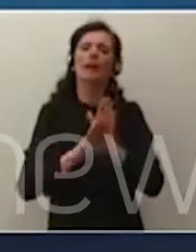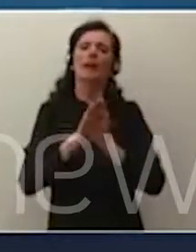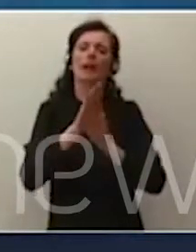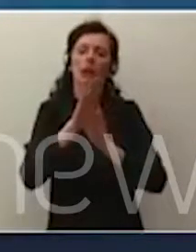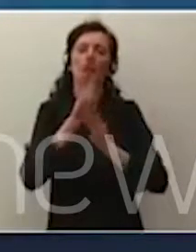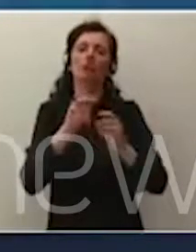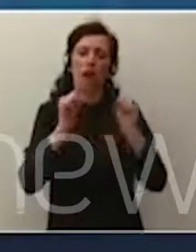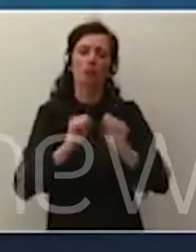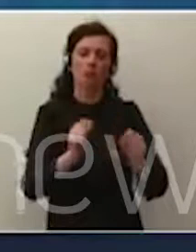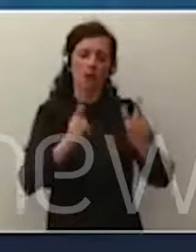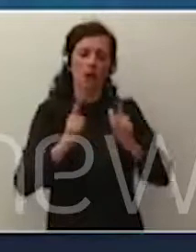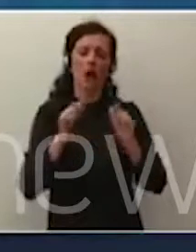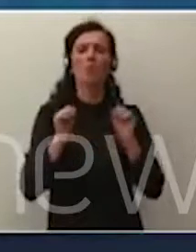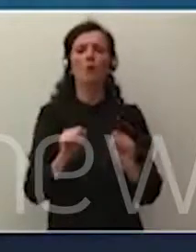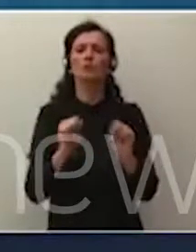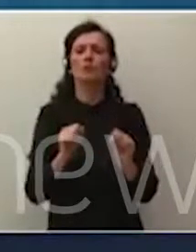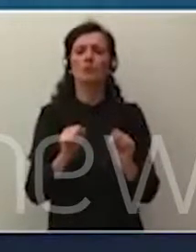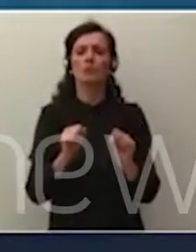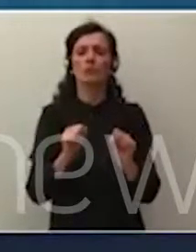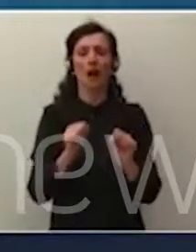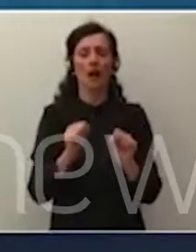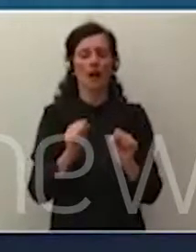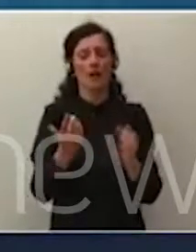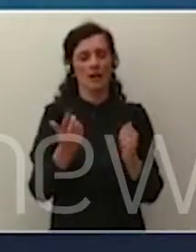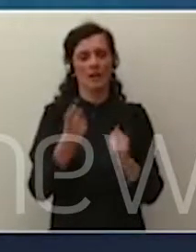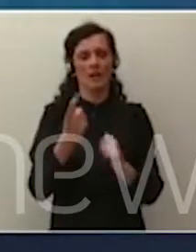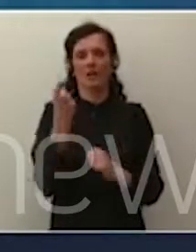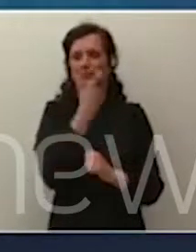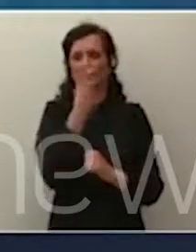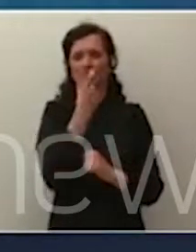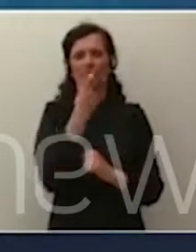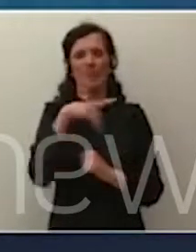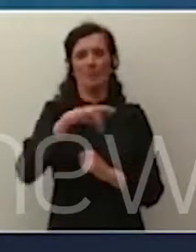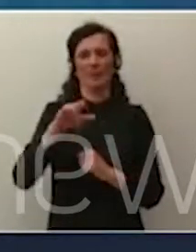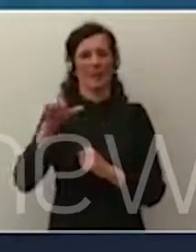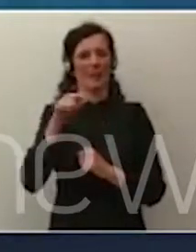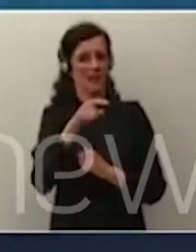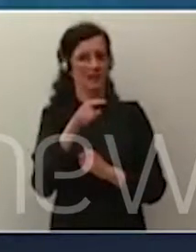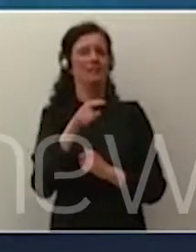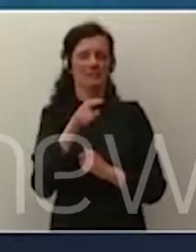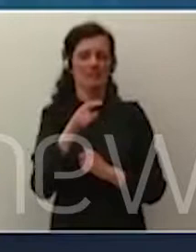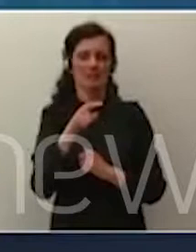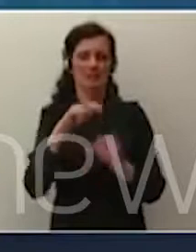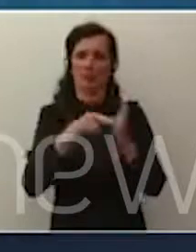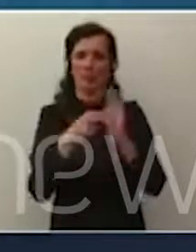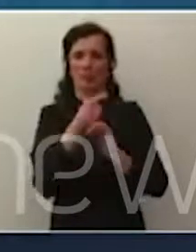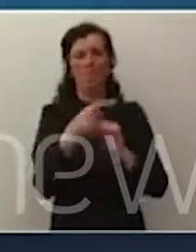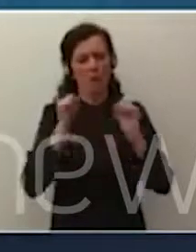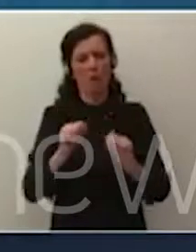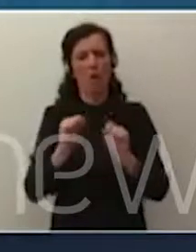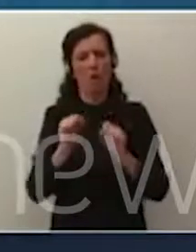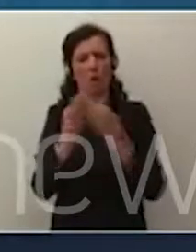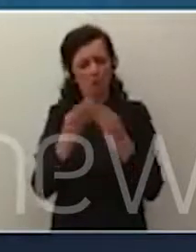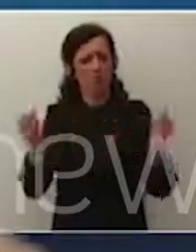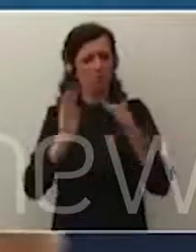uscire dall'alto debito, dall'alto rapporto debito-pil. La scommessa, il rimbalzo è certo,